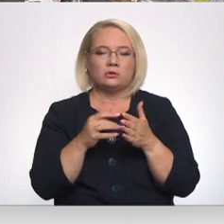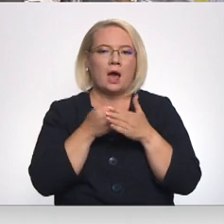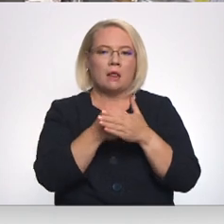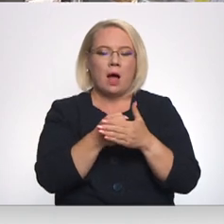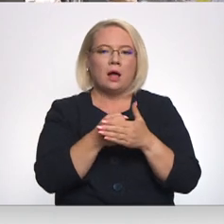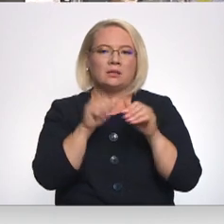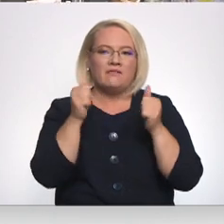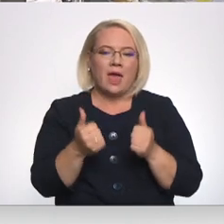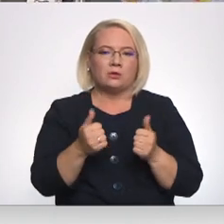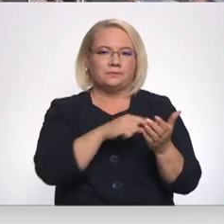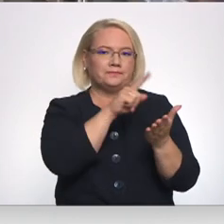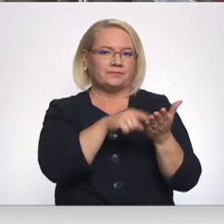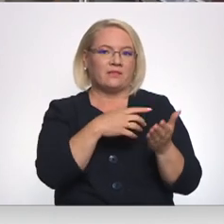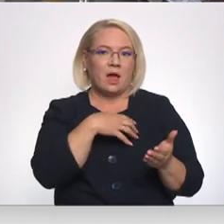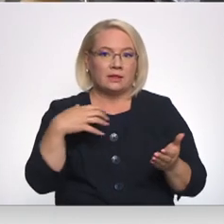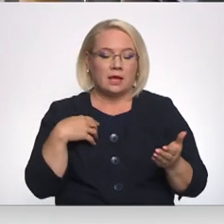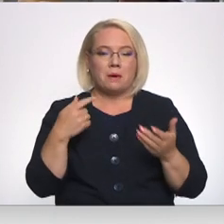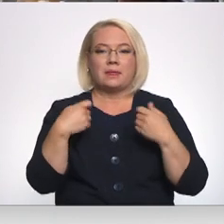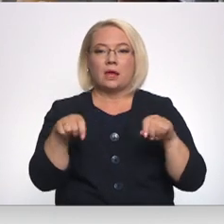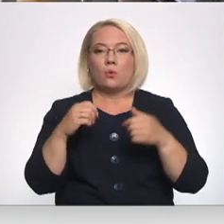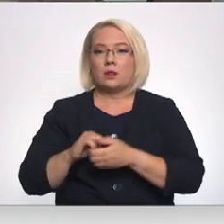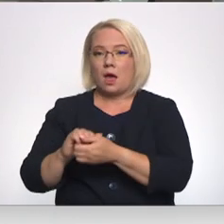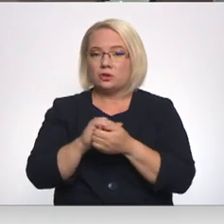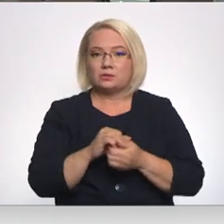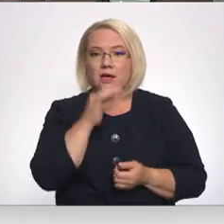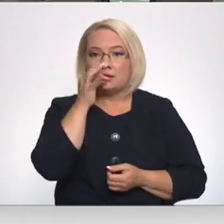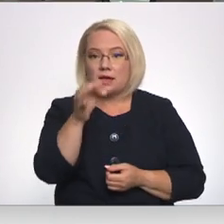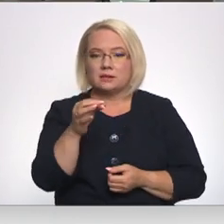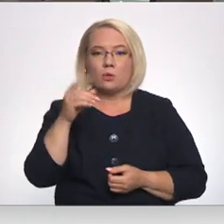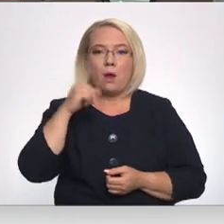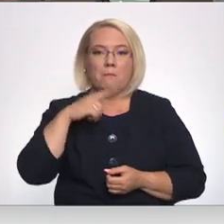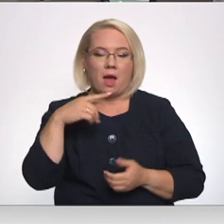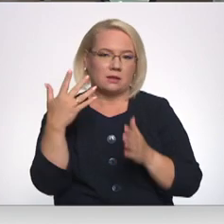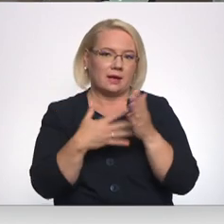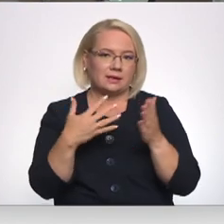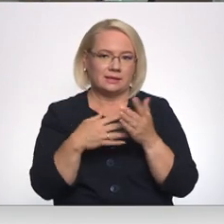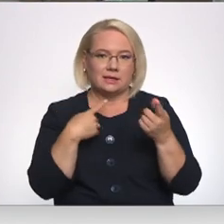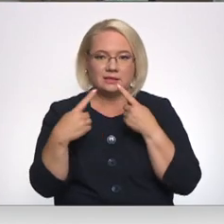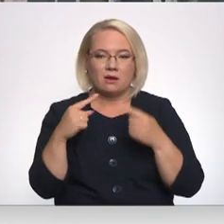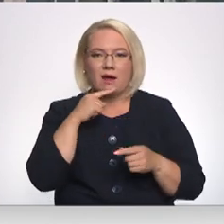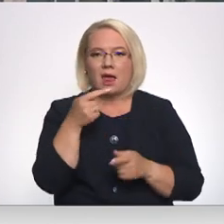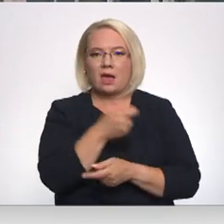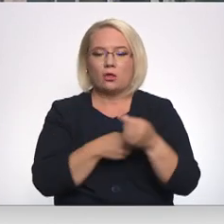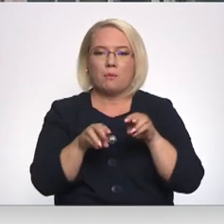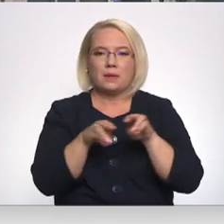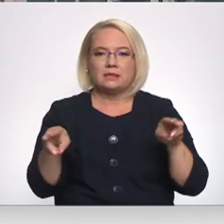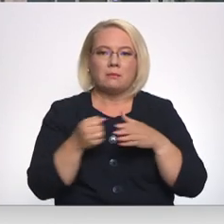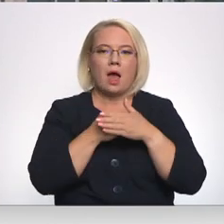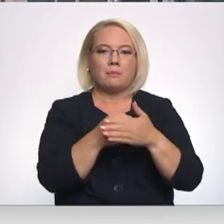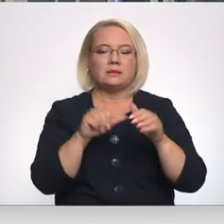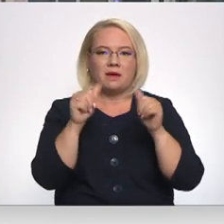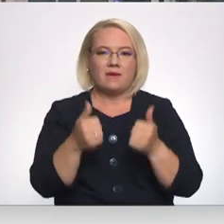vaicāt valdībai. Savukārt Latvijas Tirgotāju asociācija teica, ka jau no Mārta risina sarunas ar ekonomikas ministriju par atbalsta veidiem